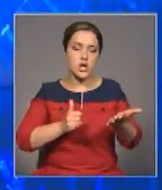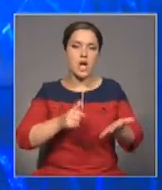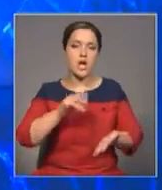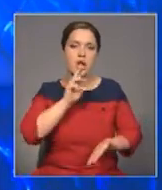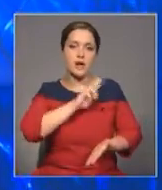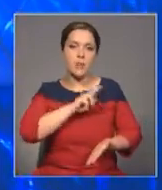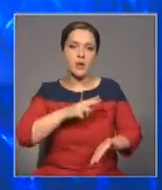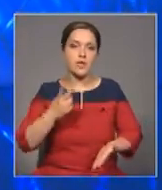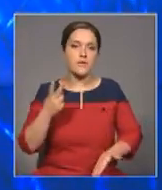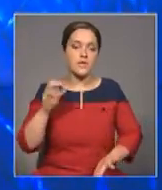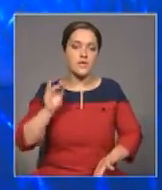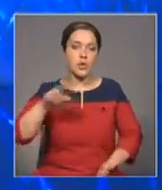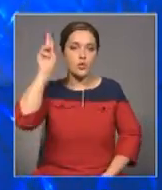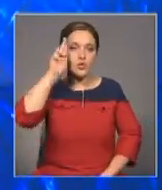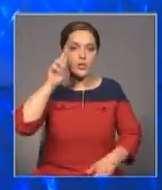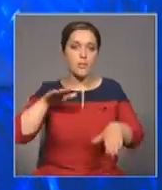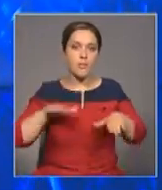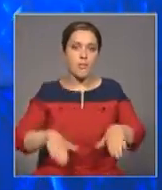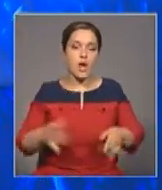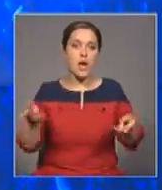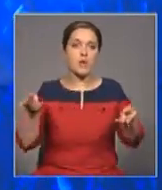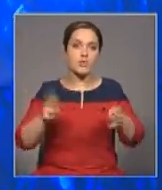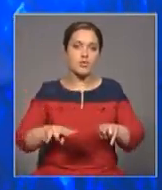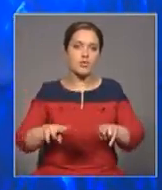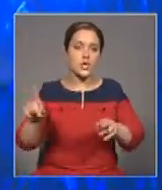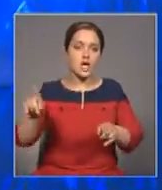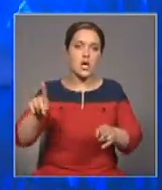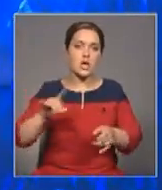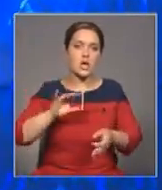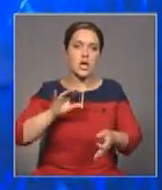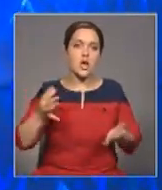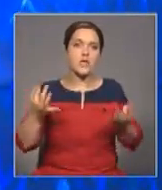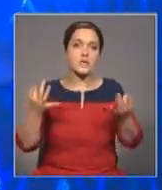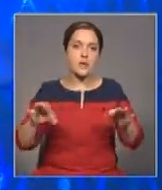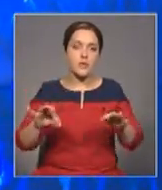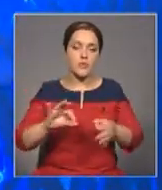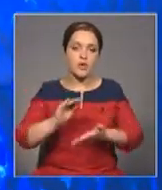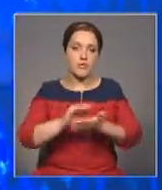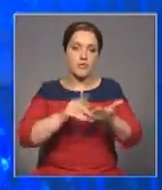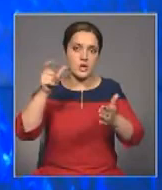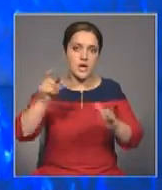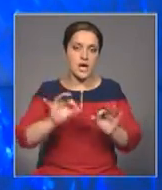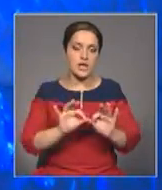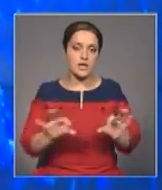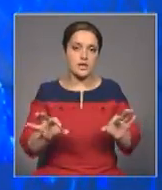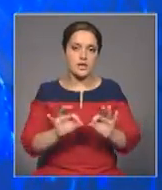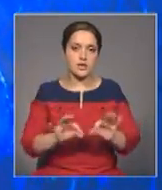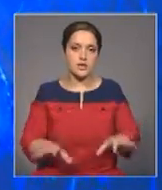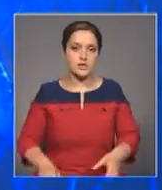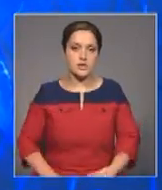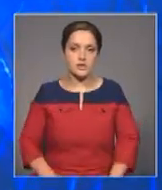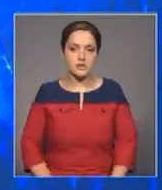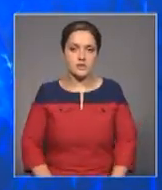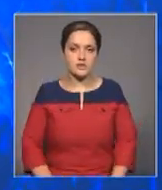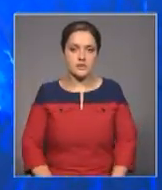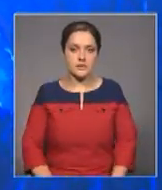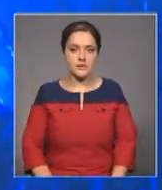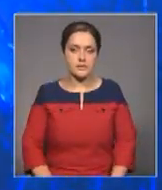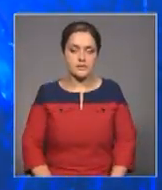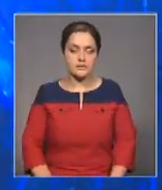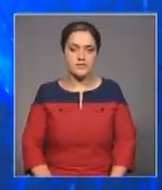При этом 200 тысяч учебных мест остаются вакантными. Подробностью нашего собственного корреспондента в Германии Шолпан Найманбаевой.